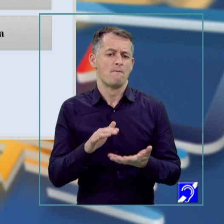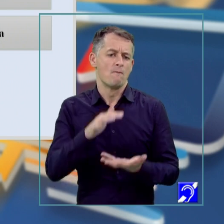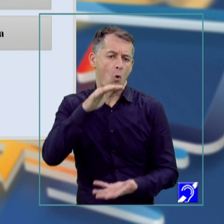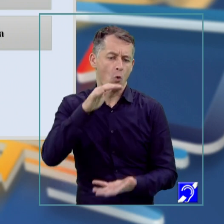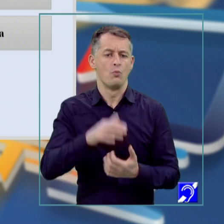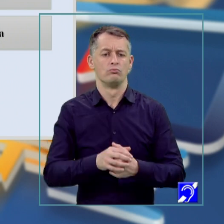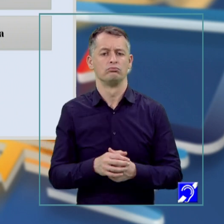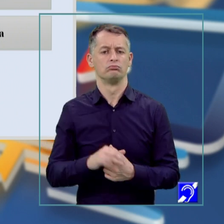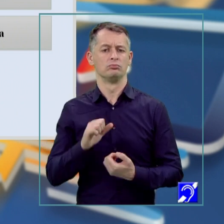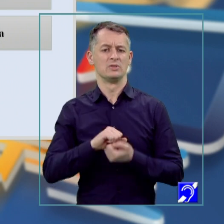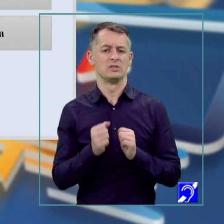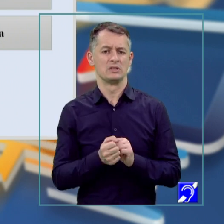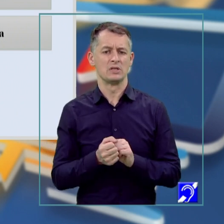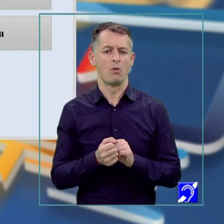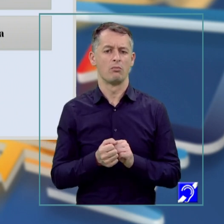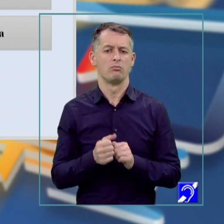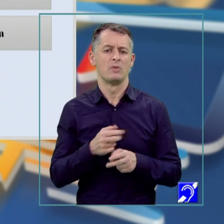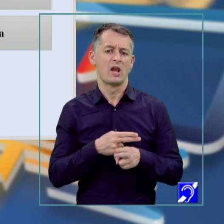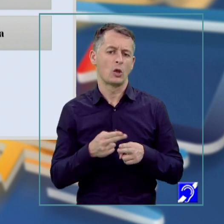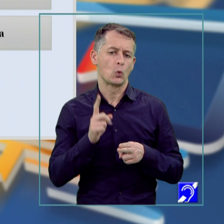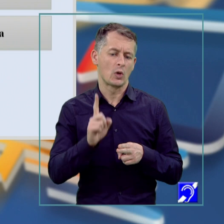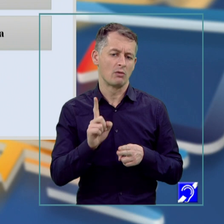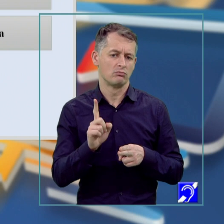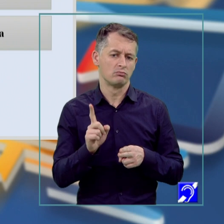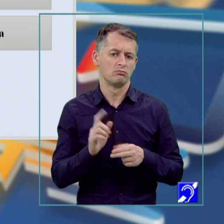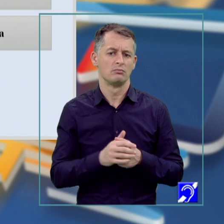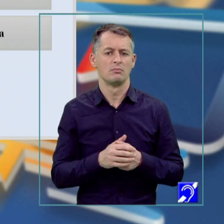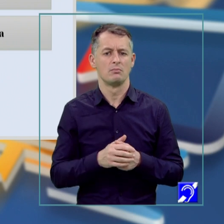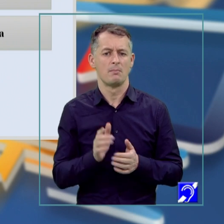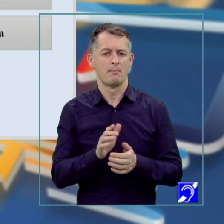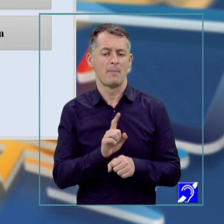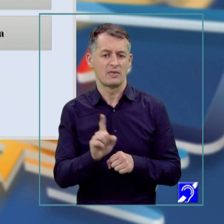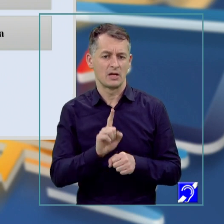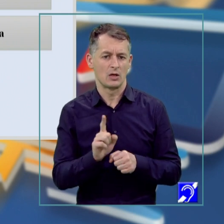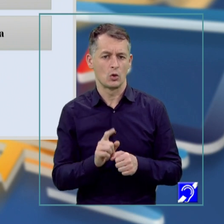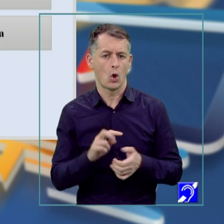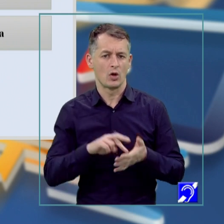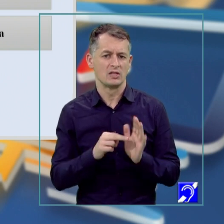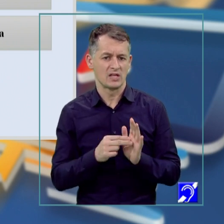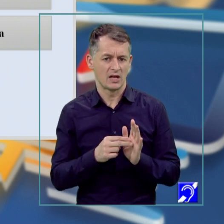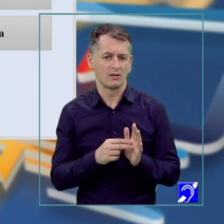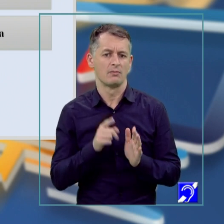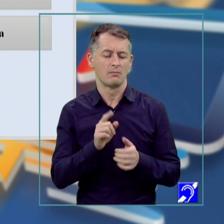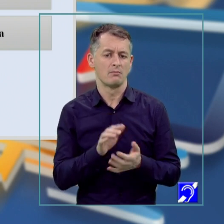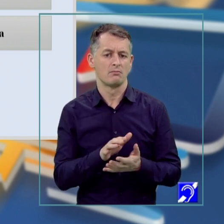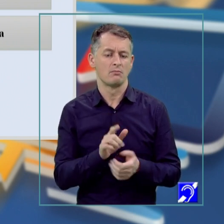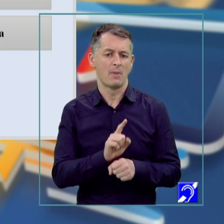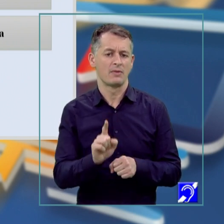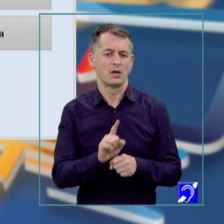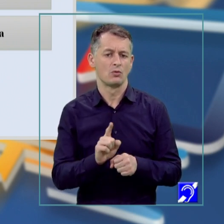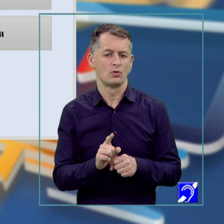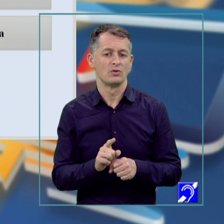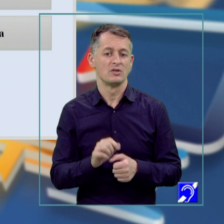omogenitate, poziția într-o serie și familiaritate. Dar mai avem încă doi factori foarte importanți, ambianța în care